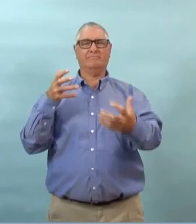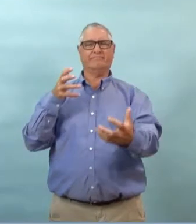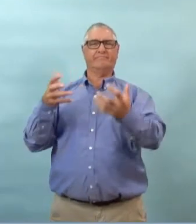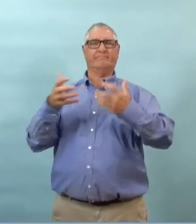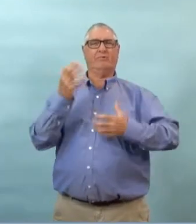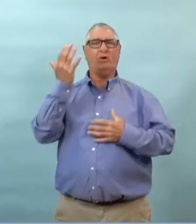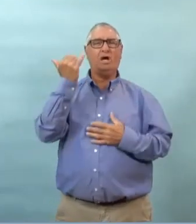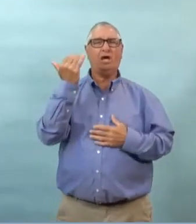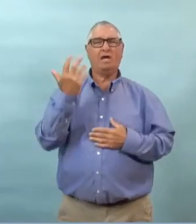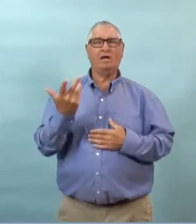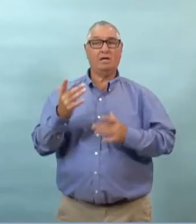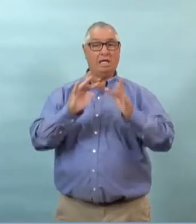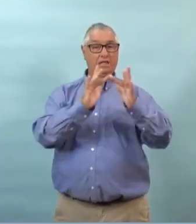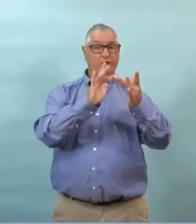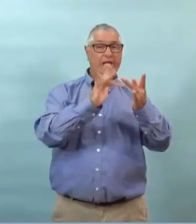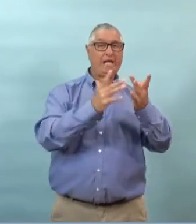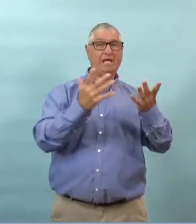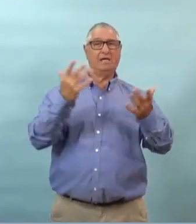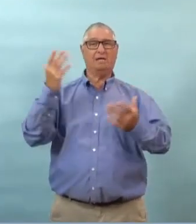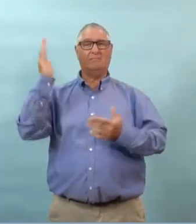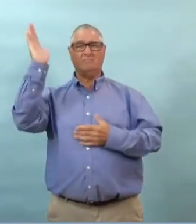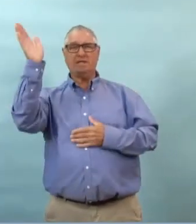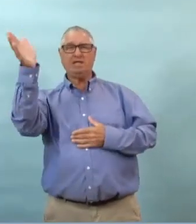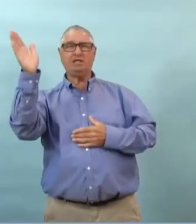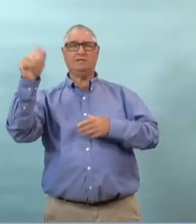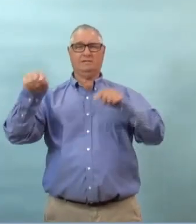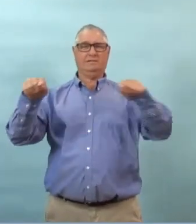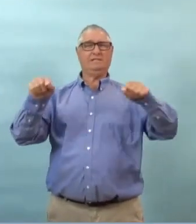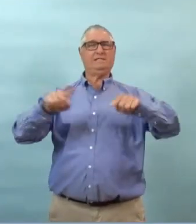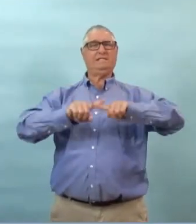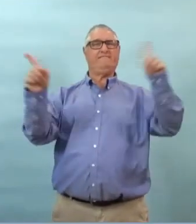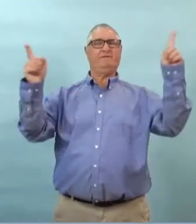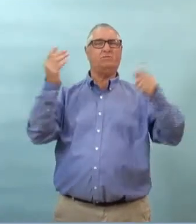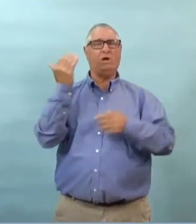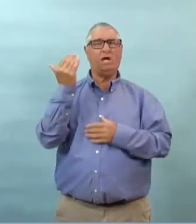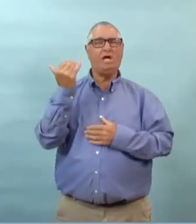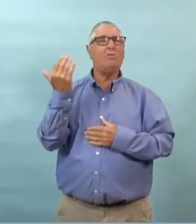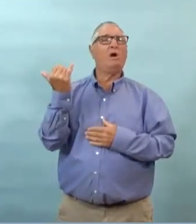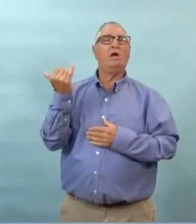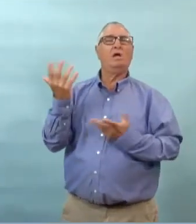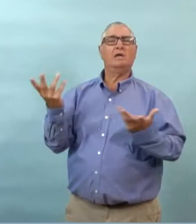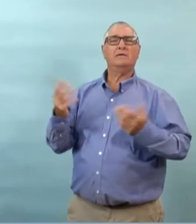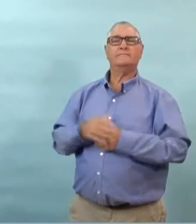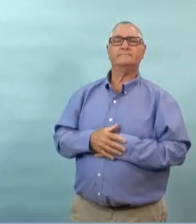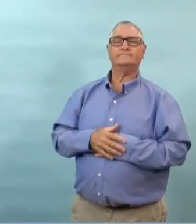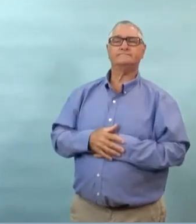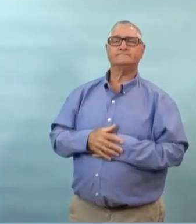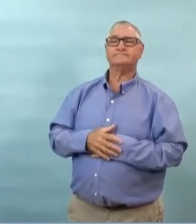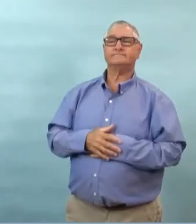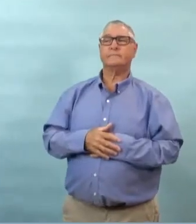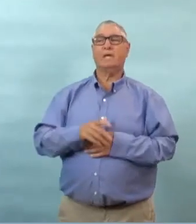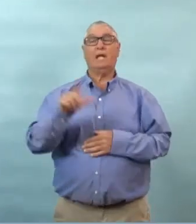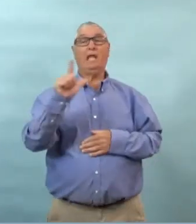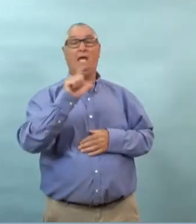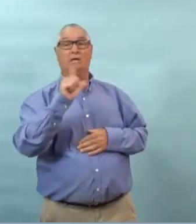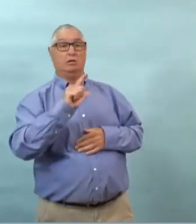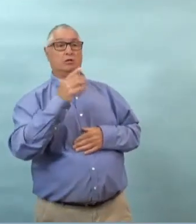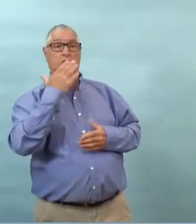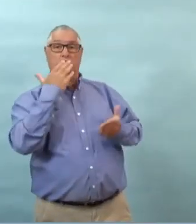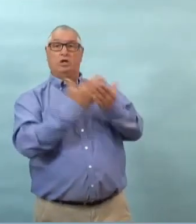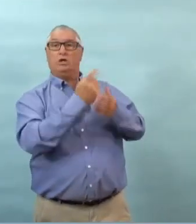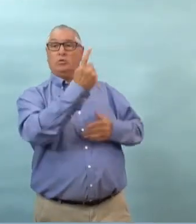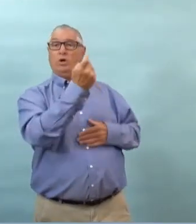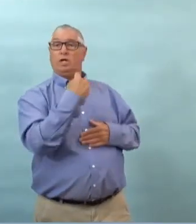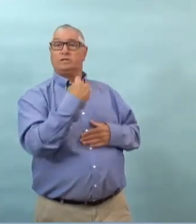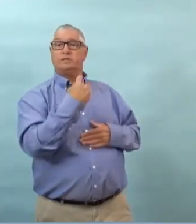me demande pourquoi ces chiffres sont différents en ligne de ce qui a été présenté dans les conférences de presse et même dans les